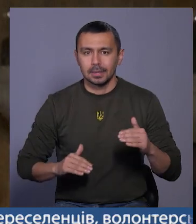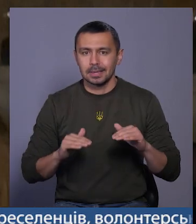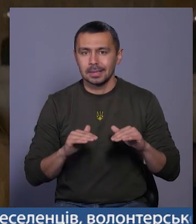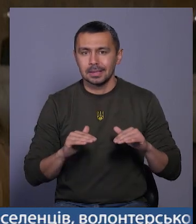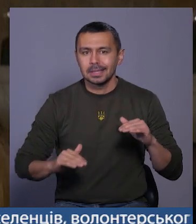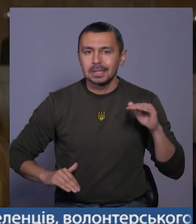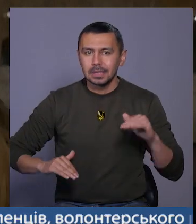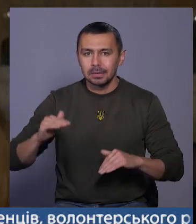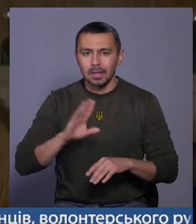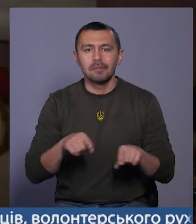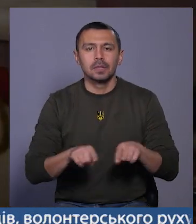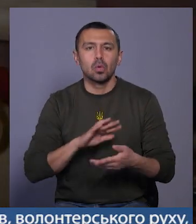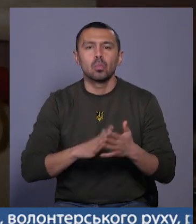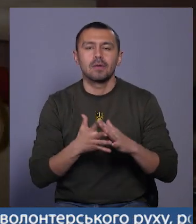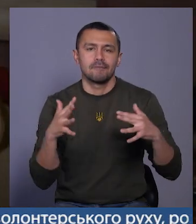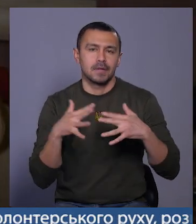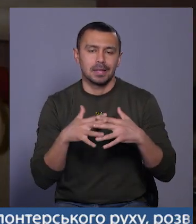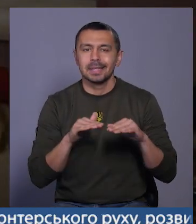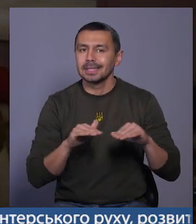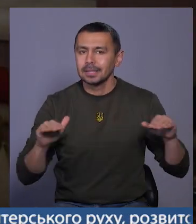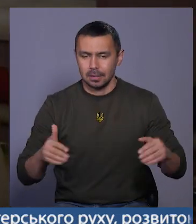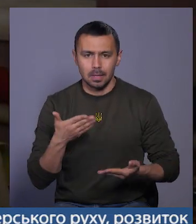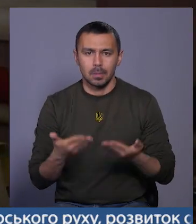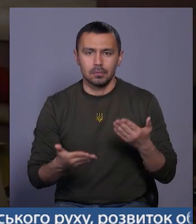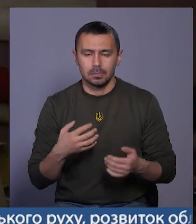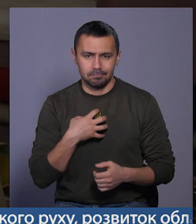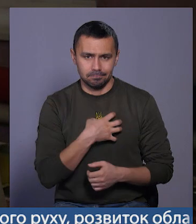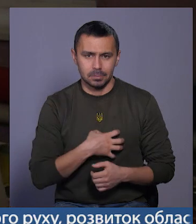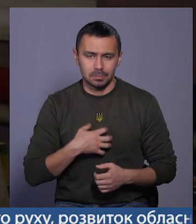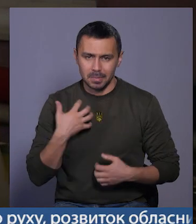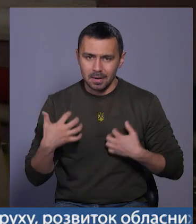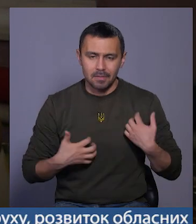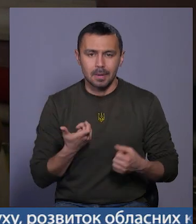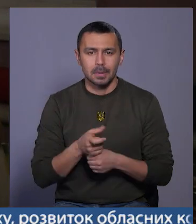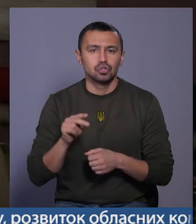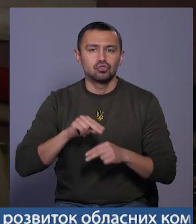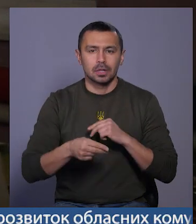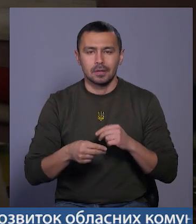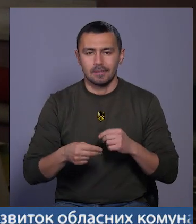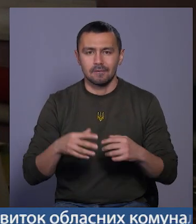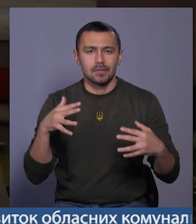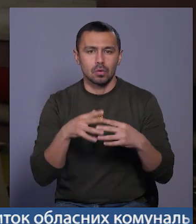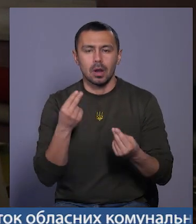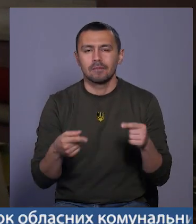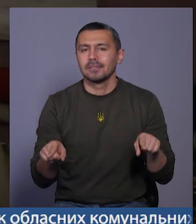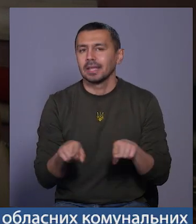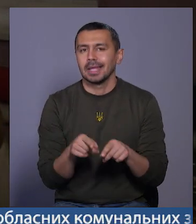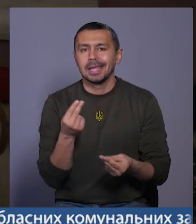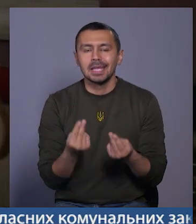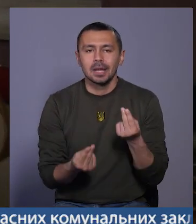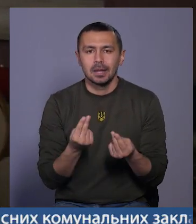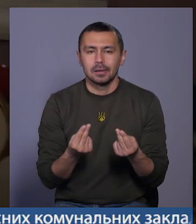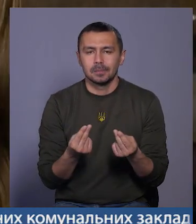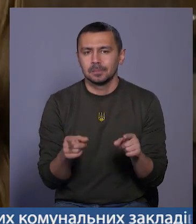а не в таких умовах війни. Діти, напевно, переживають більше через війну і грають в якісь такі ігри